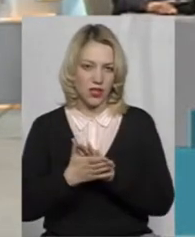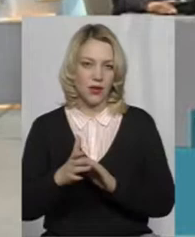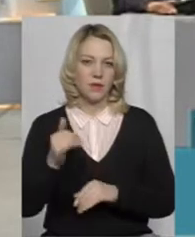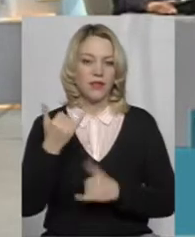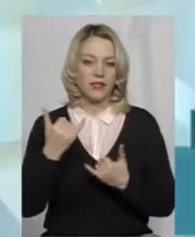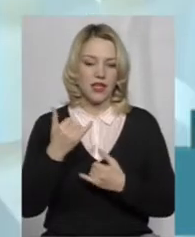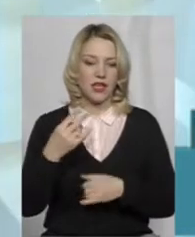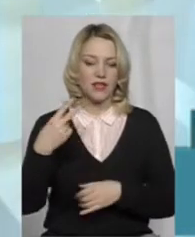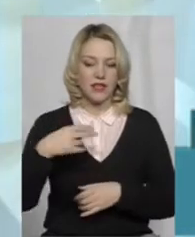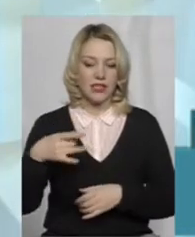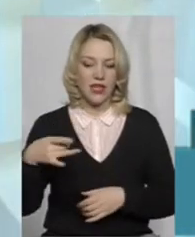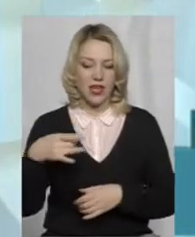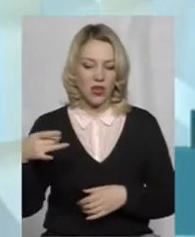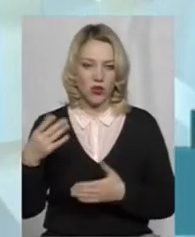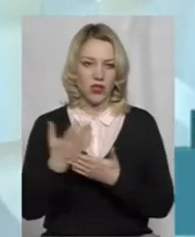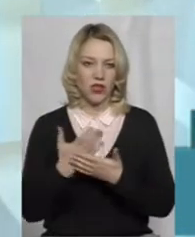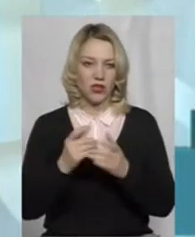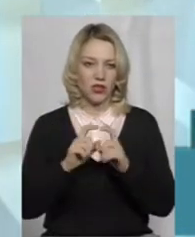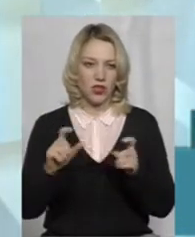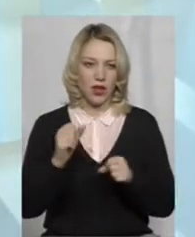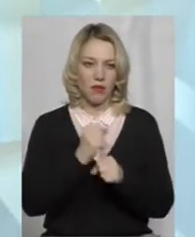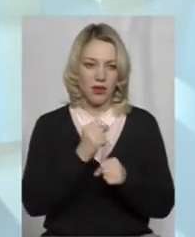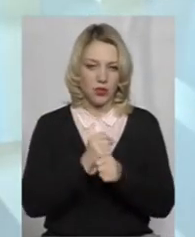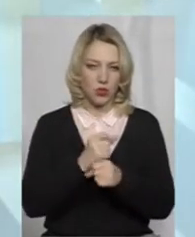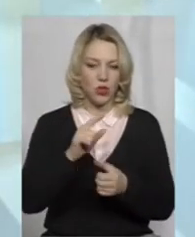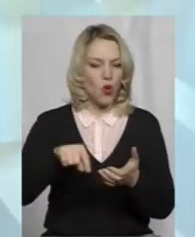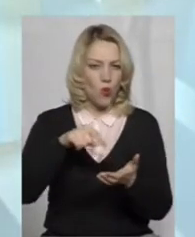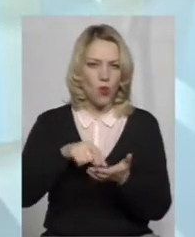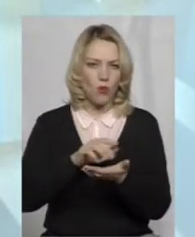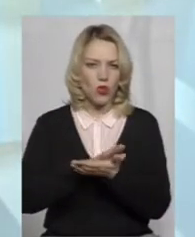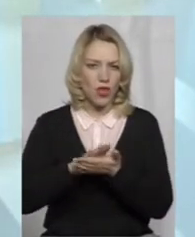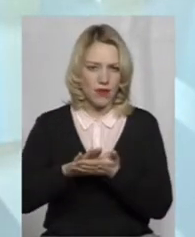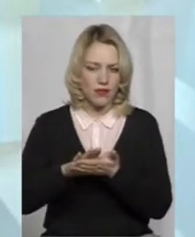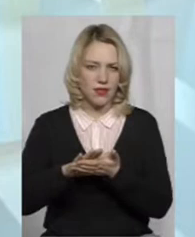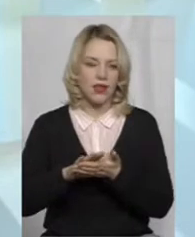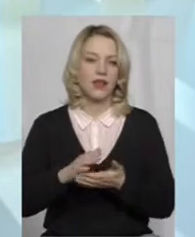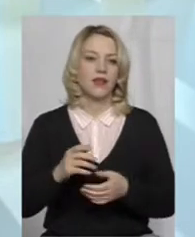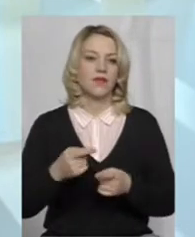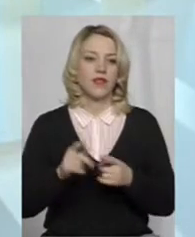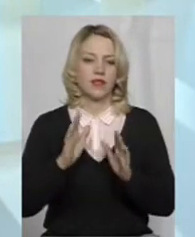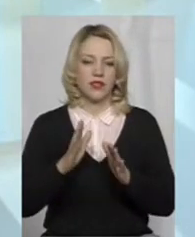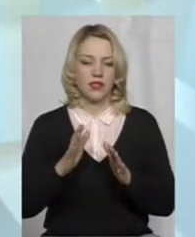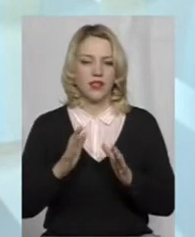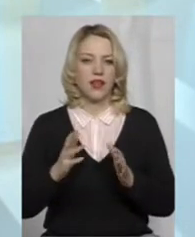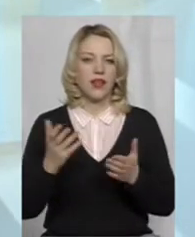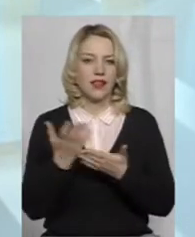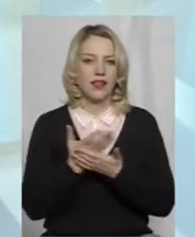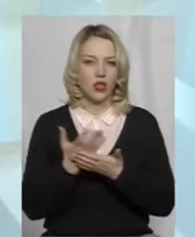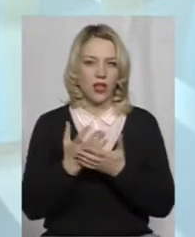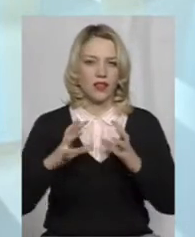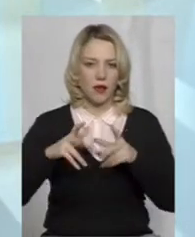з 20 районних кінотеатрів працює із коммунальних закладів тільки кінотеатр «Планета»,